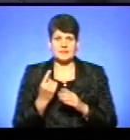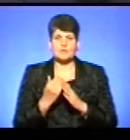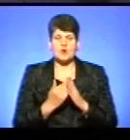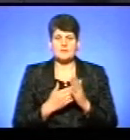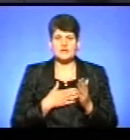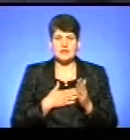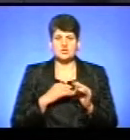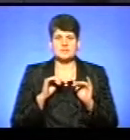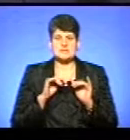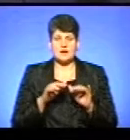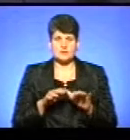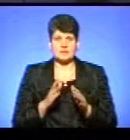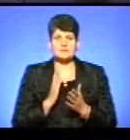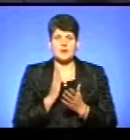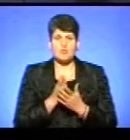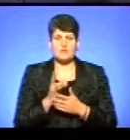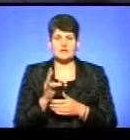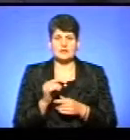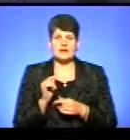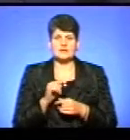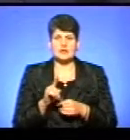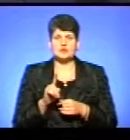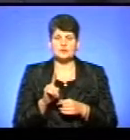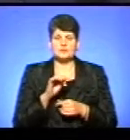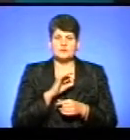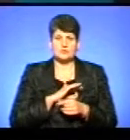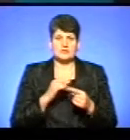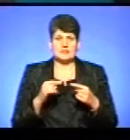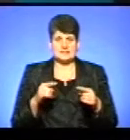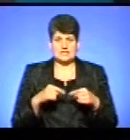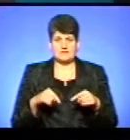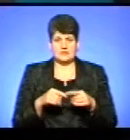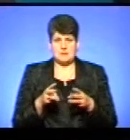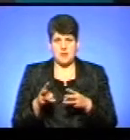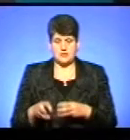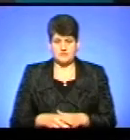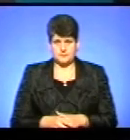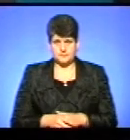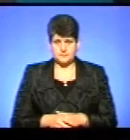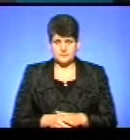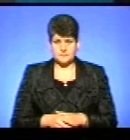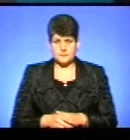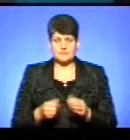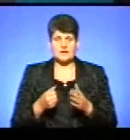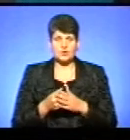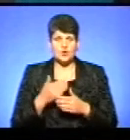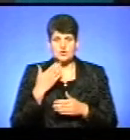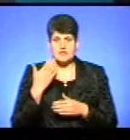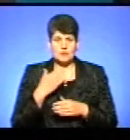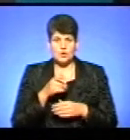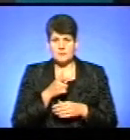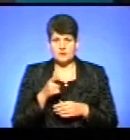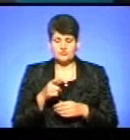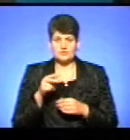заходів, які спрямовані на те, щоб застосовувати різні види палива на котельнях. І до останнього періоду, в